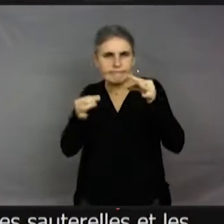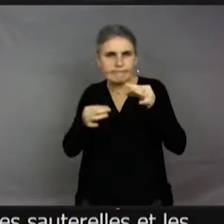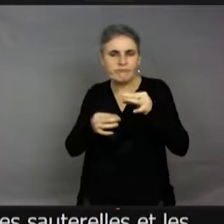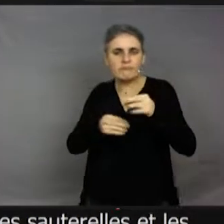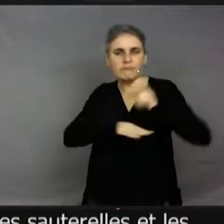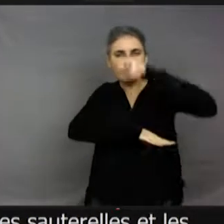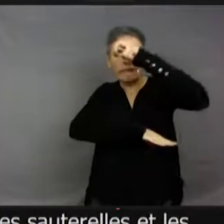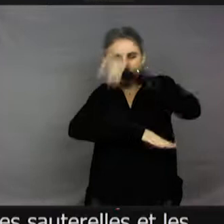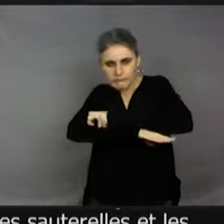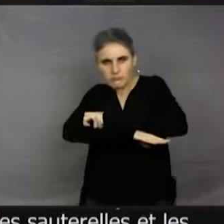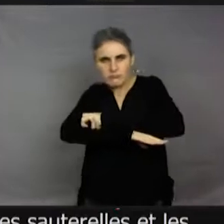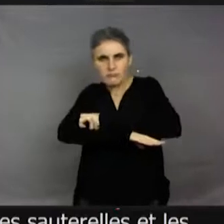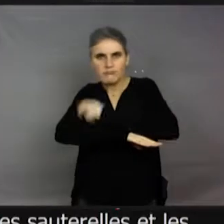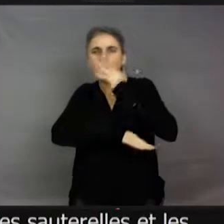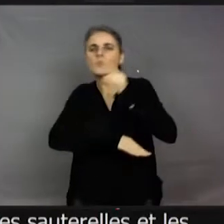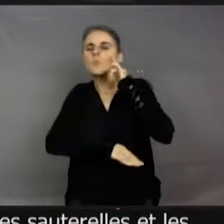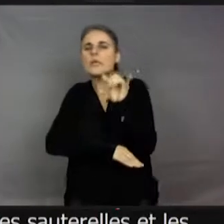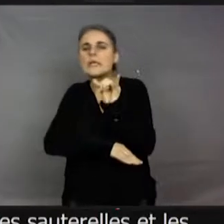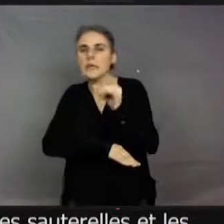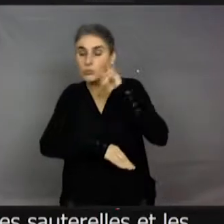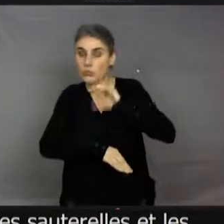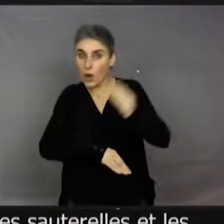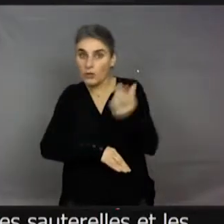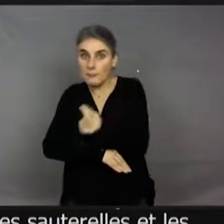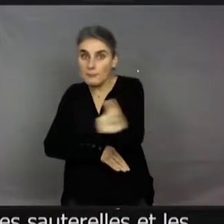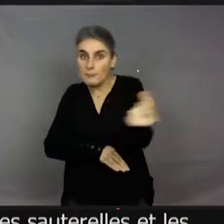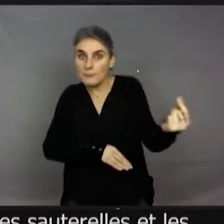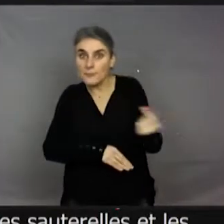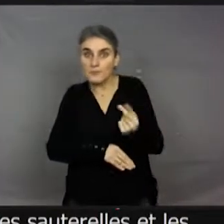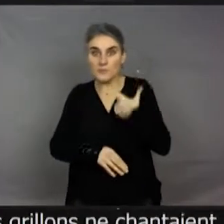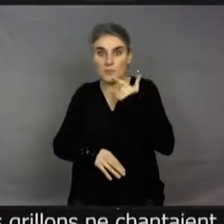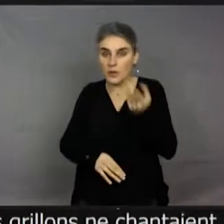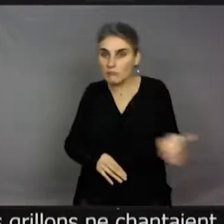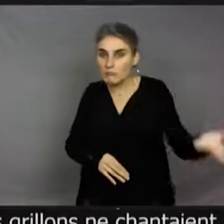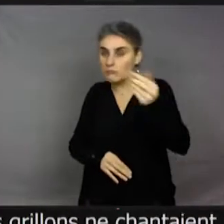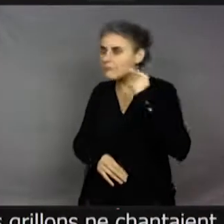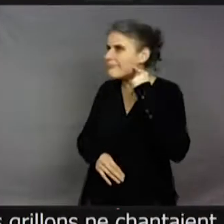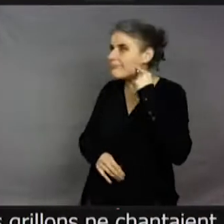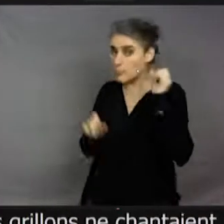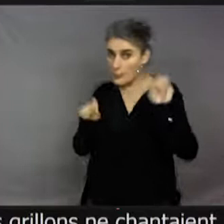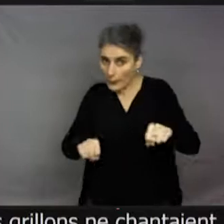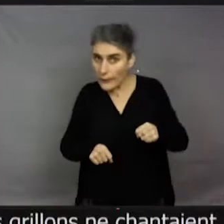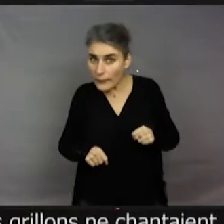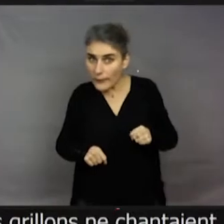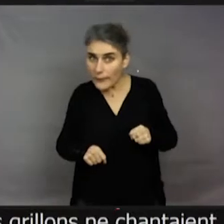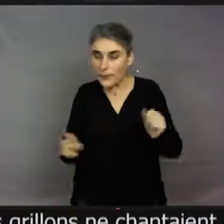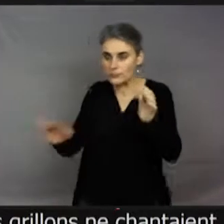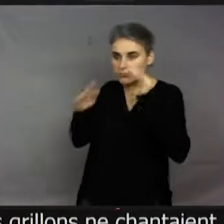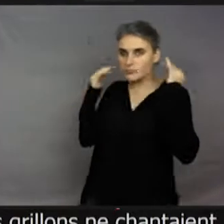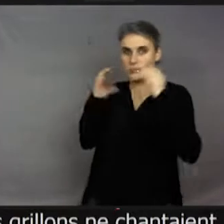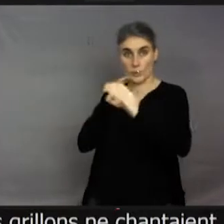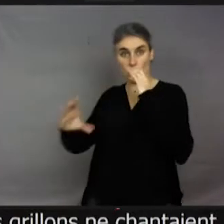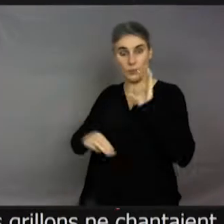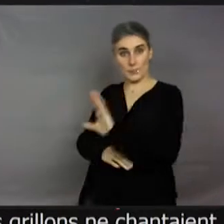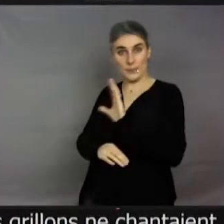les autres grillons. Du coup, qu'il fallait bien recevoir ce son, cette communication orale,